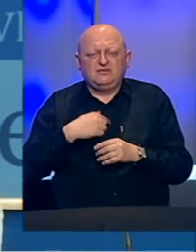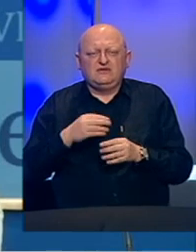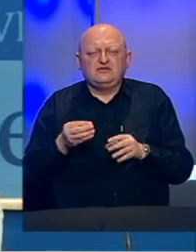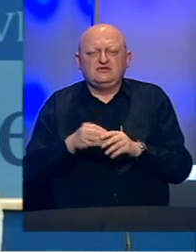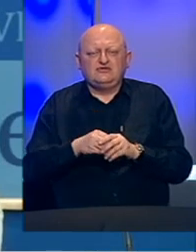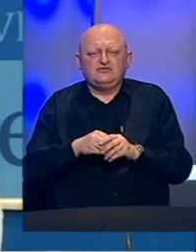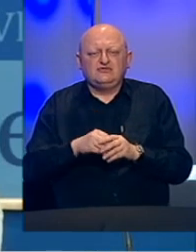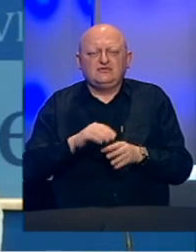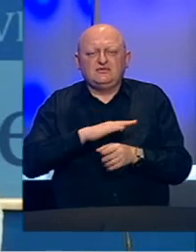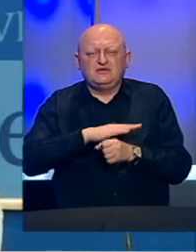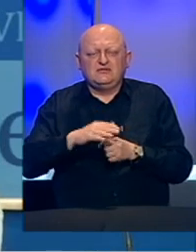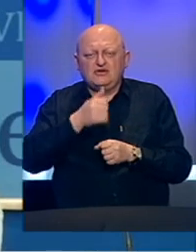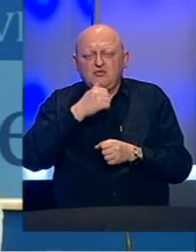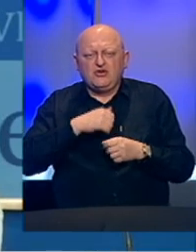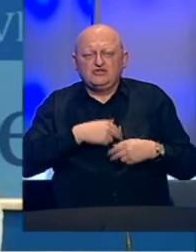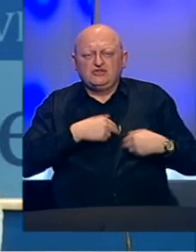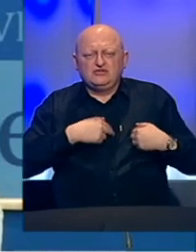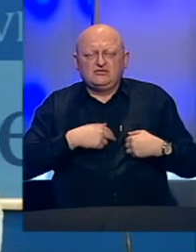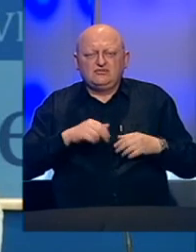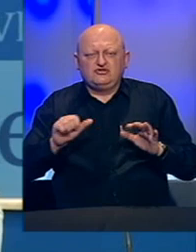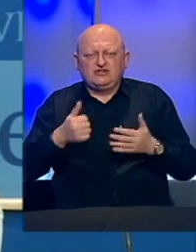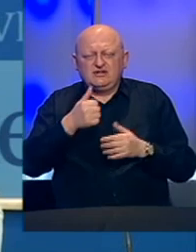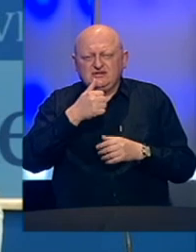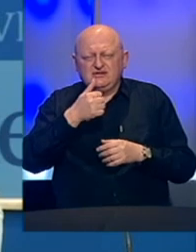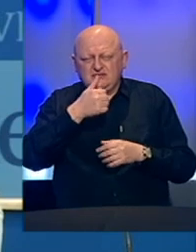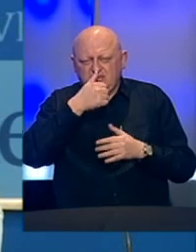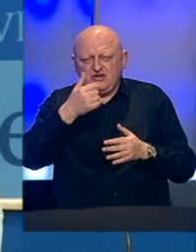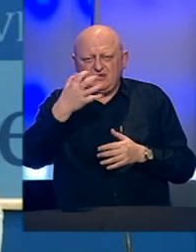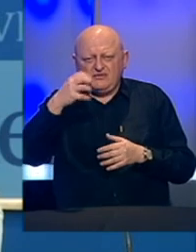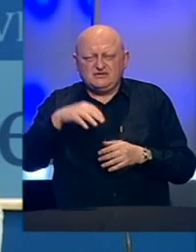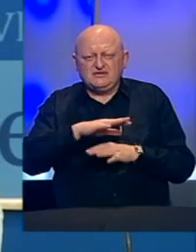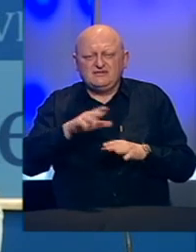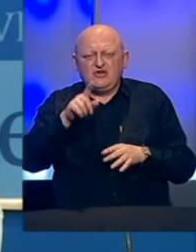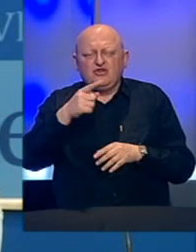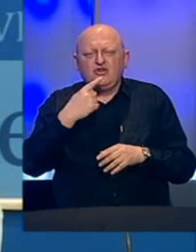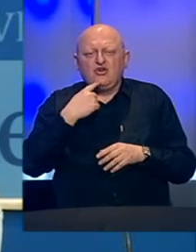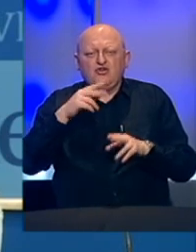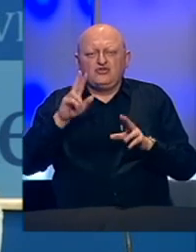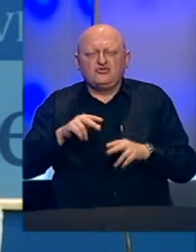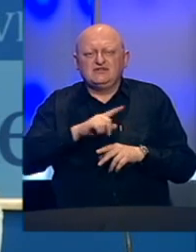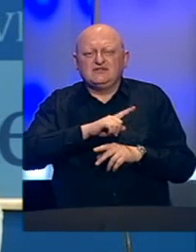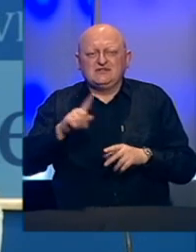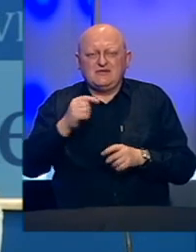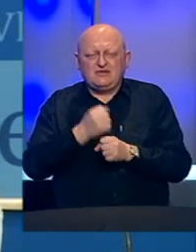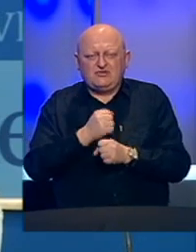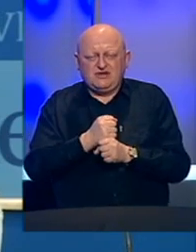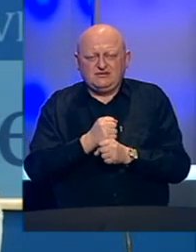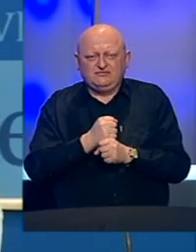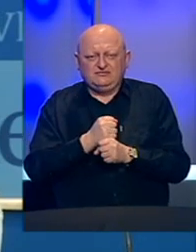budžeta izmirimo poreze i doprinose od 16,5 miliona za sve one koji su imali zabranu rada.